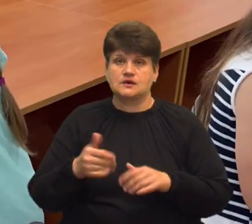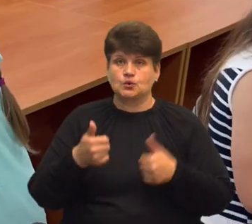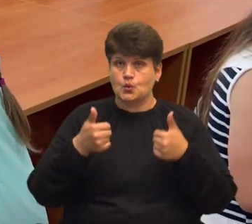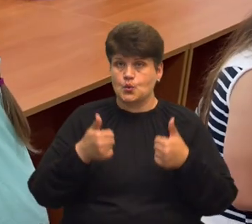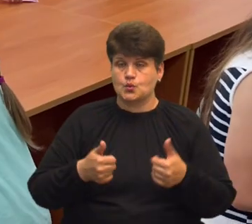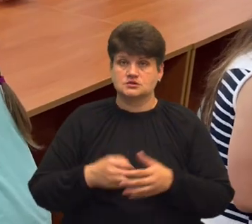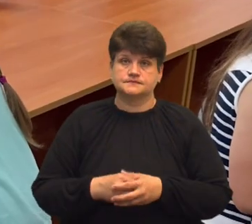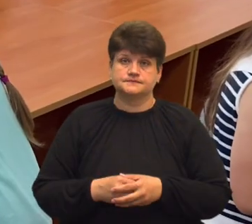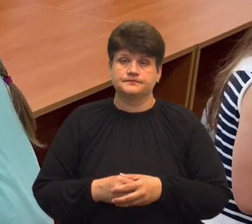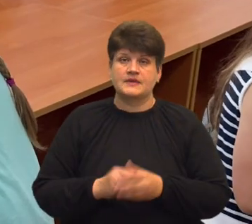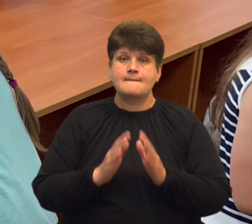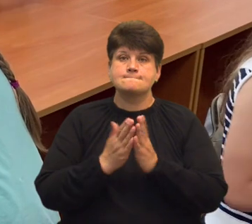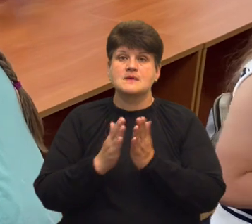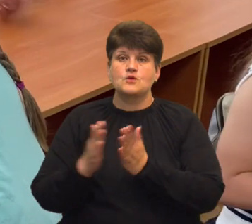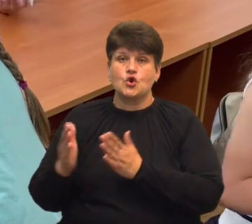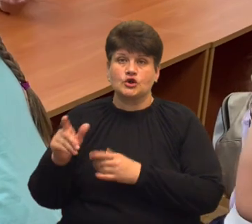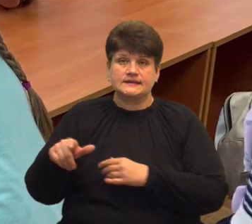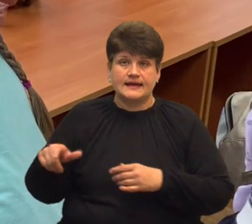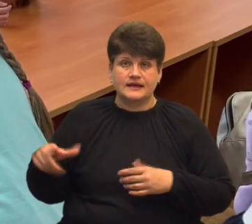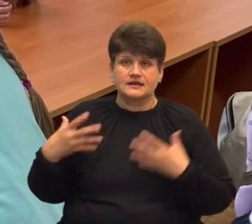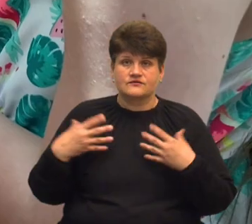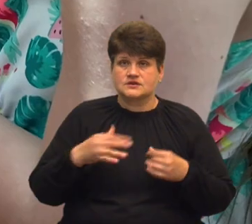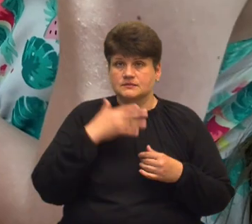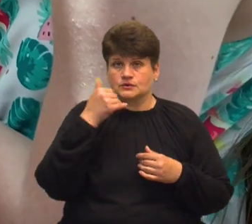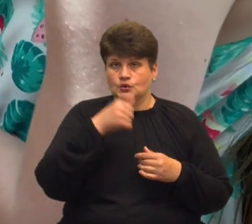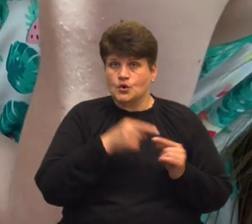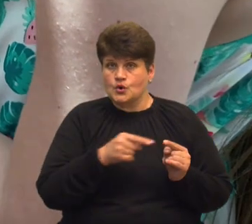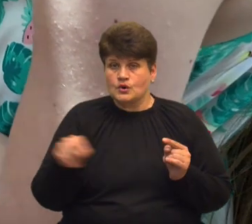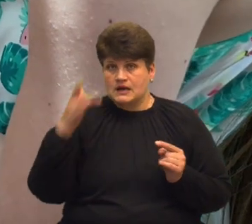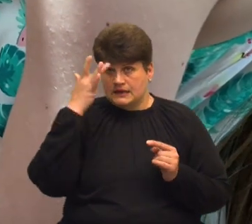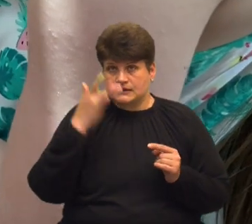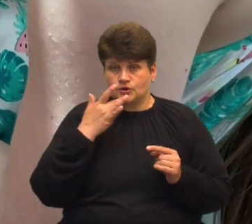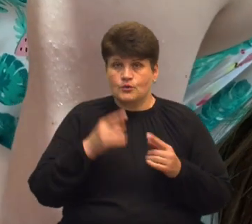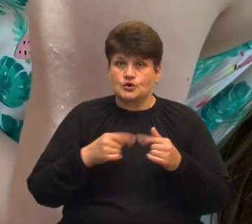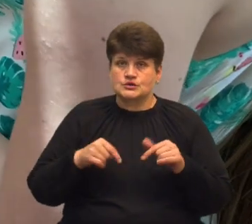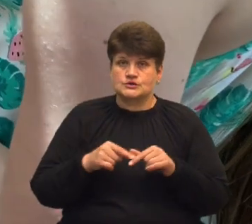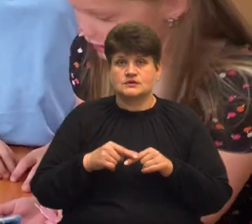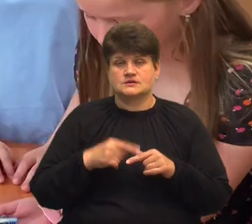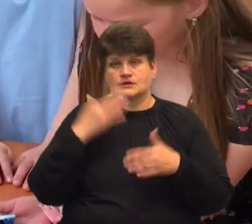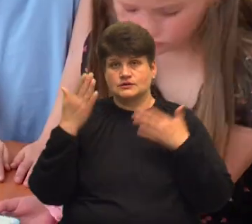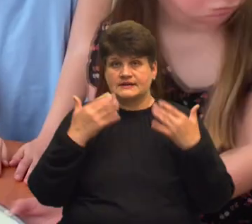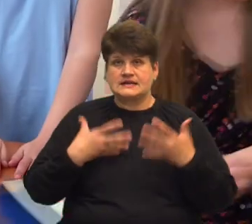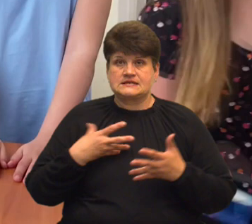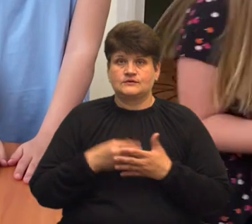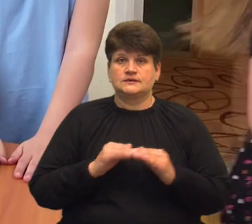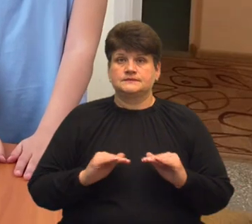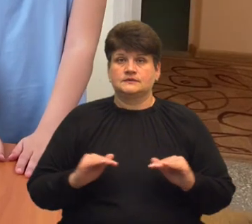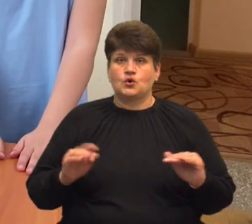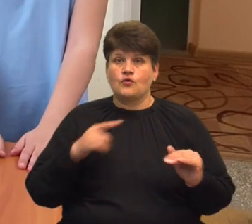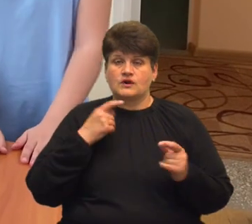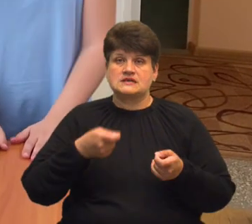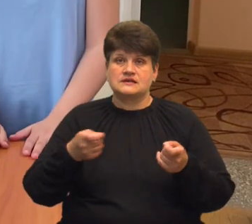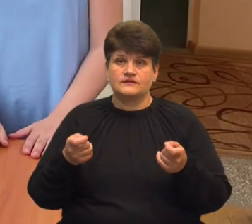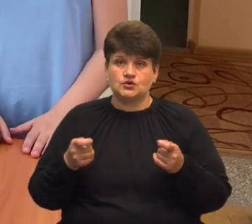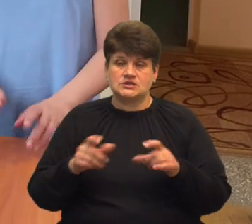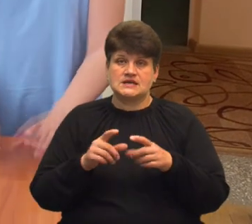Бібліотекарі таким чином вже декілька років поспіль влітку організовують дозвілля для своїх читачів, розповідає завідувачка сектору